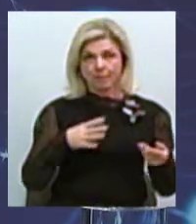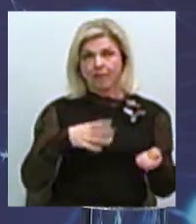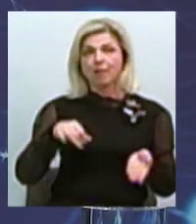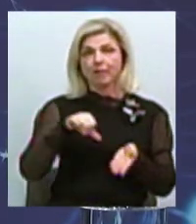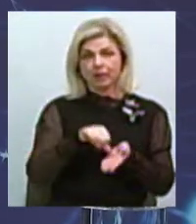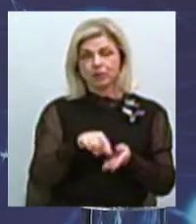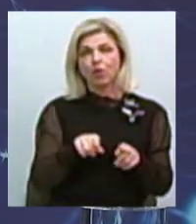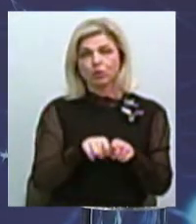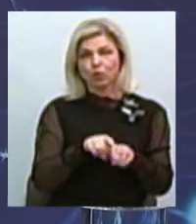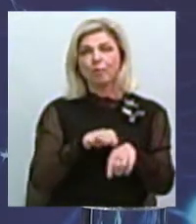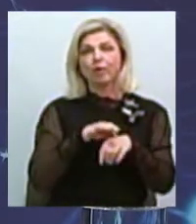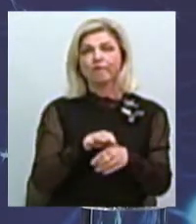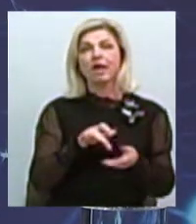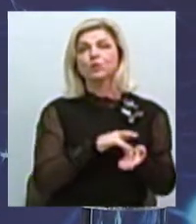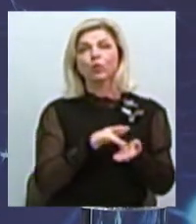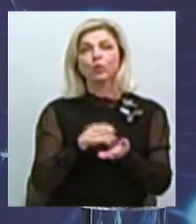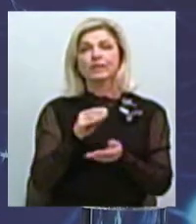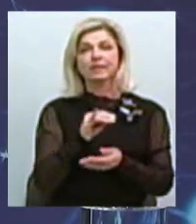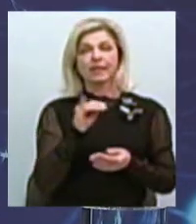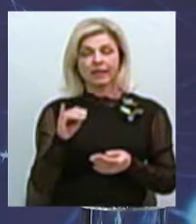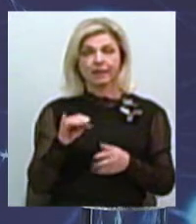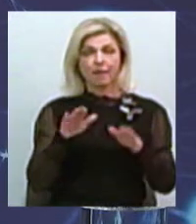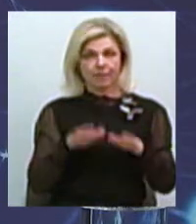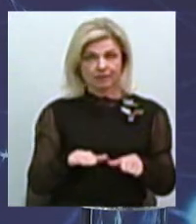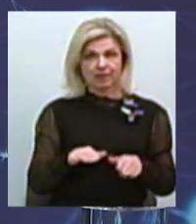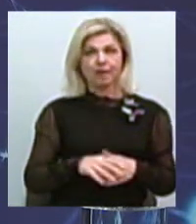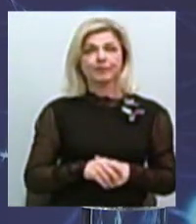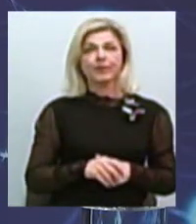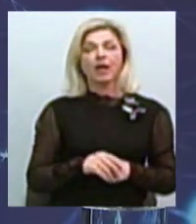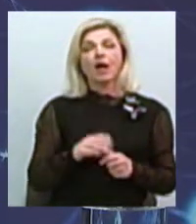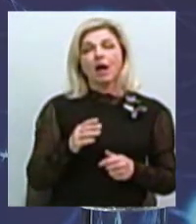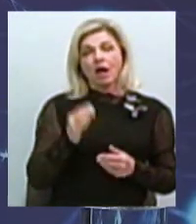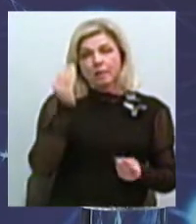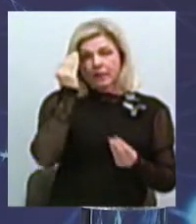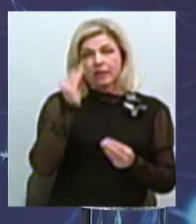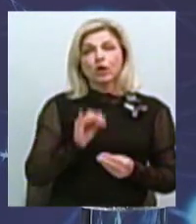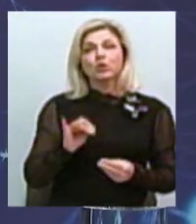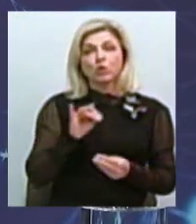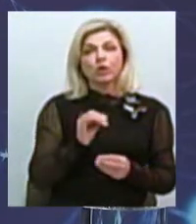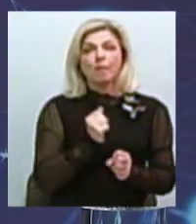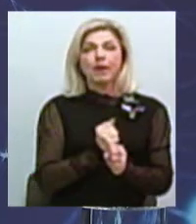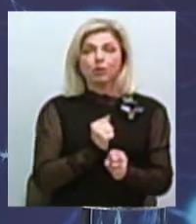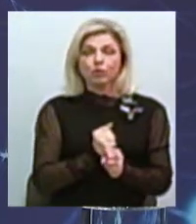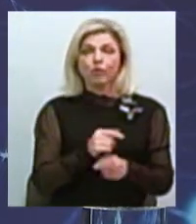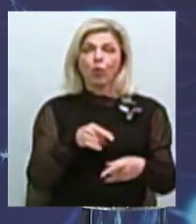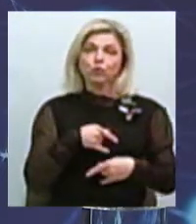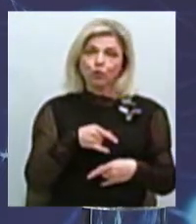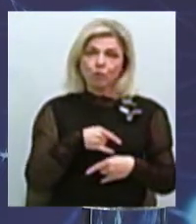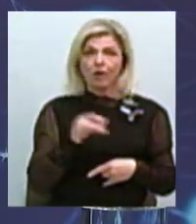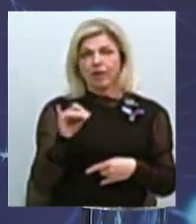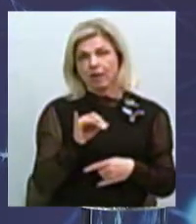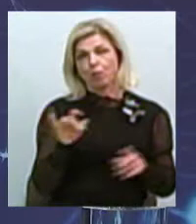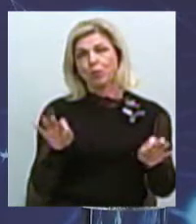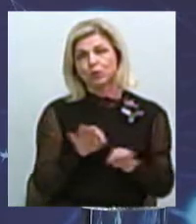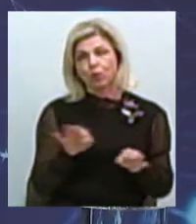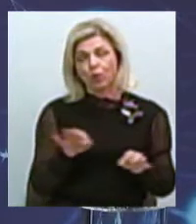проводили екскурсії на пам'ятки археології. З точки зору історії, попрацювати і над костюмами, над музикою.